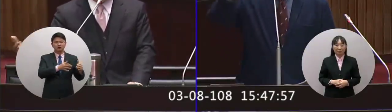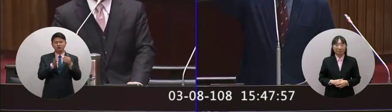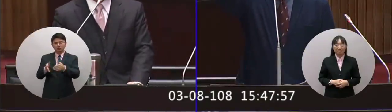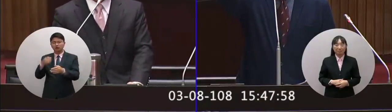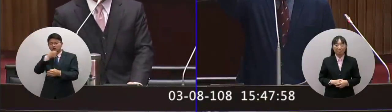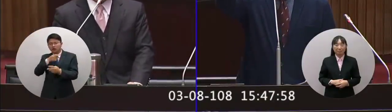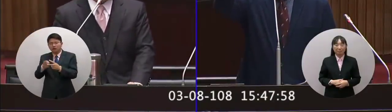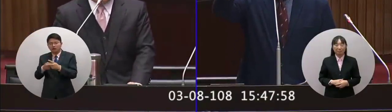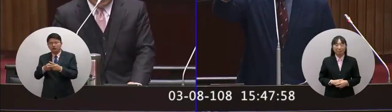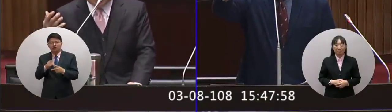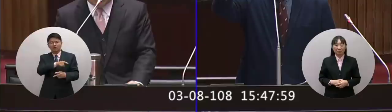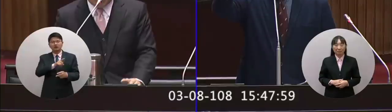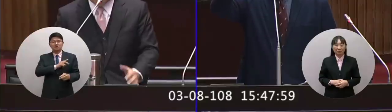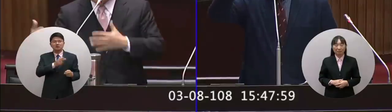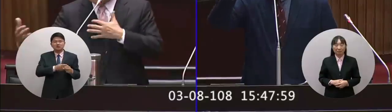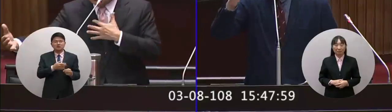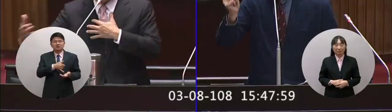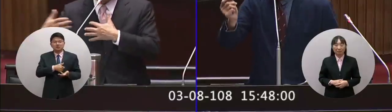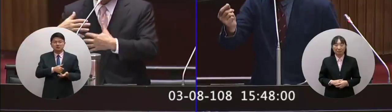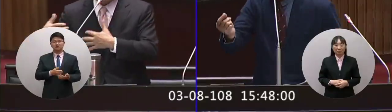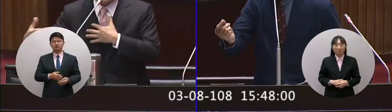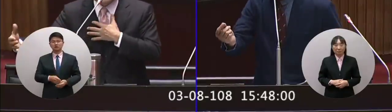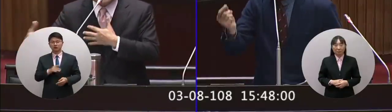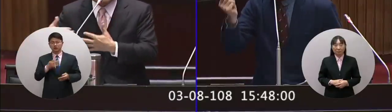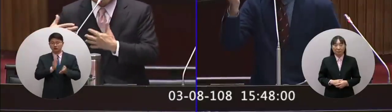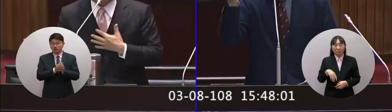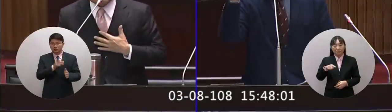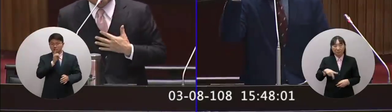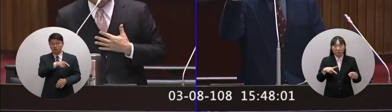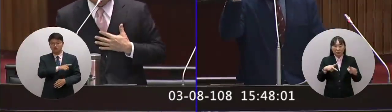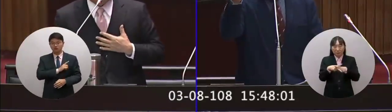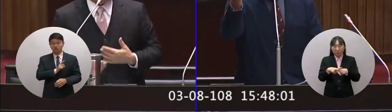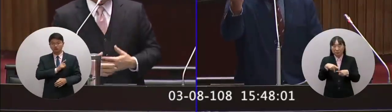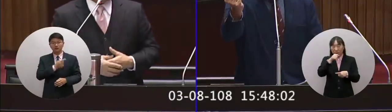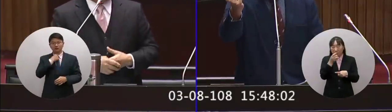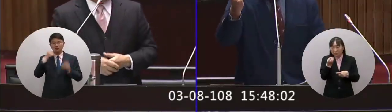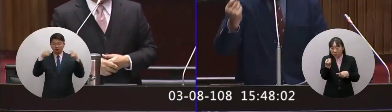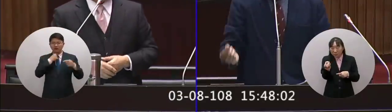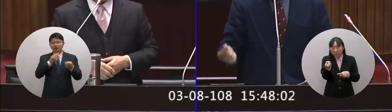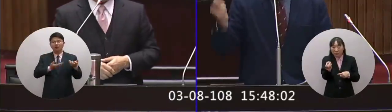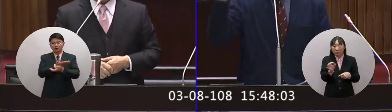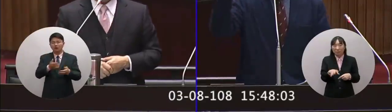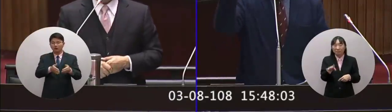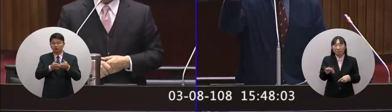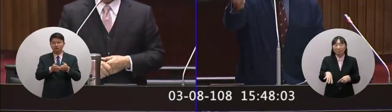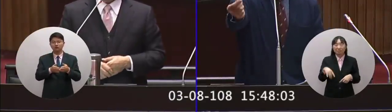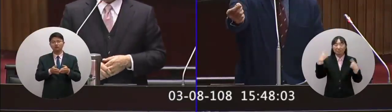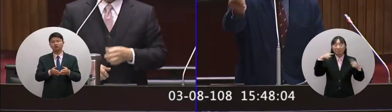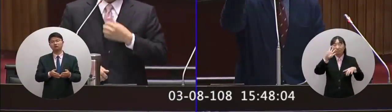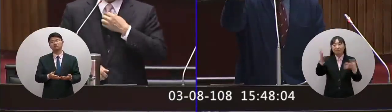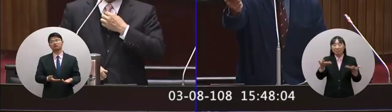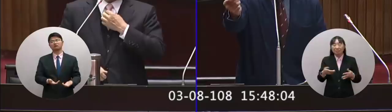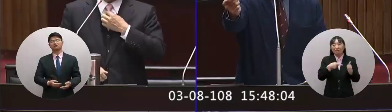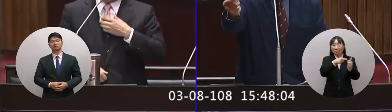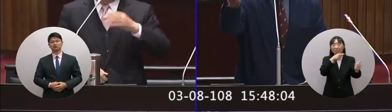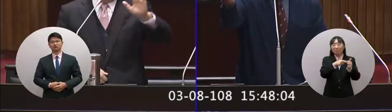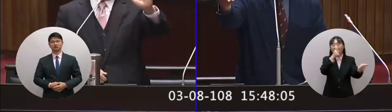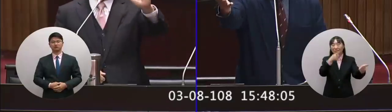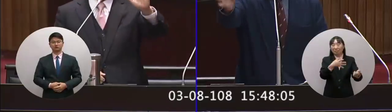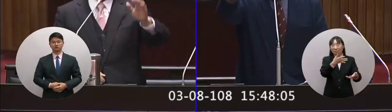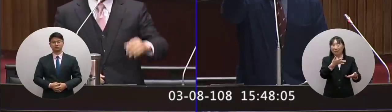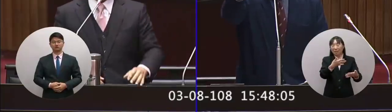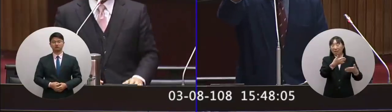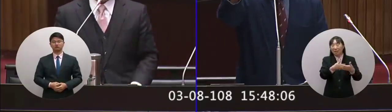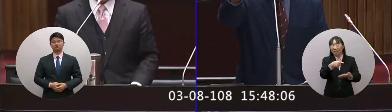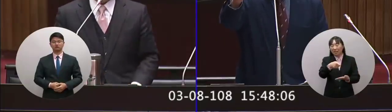這麼沒信心還說你這個小的台灣常常有事情沒事情就要來挑釁我吃雞